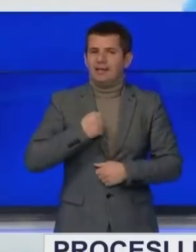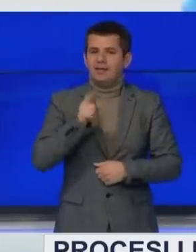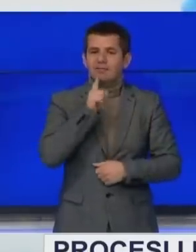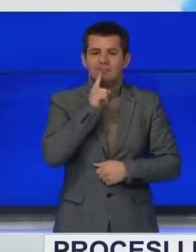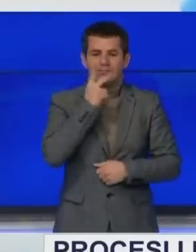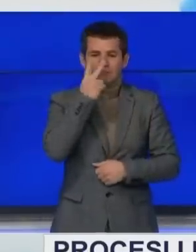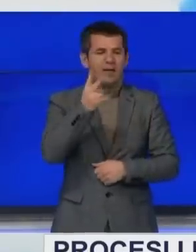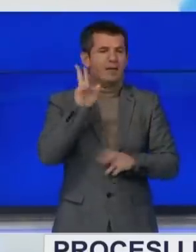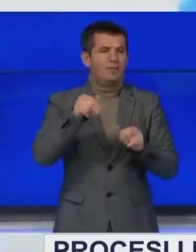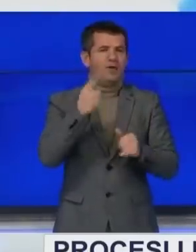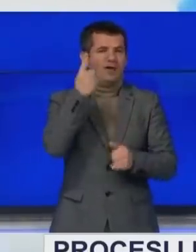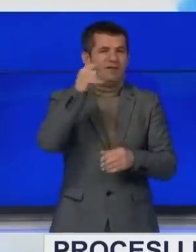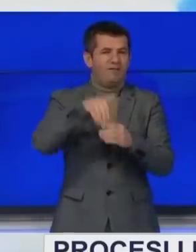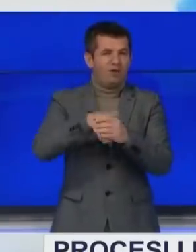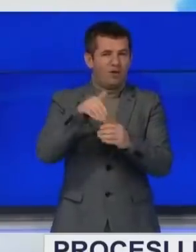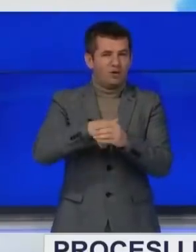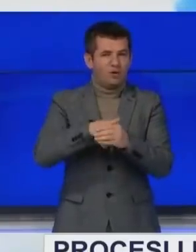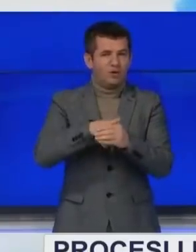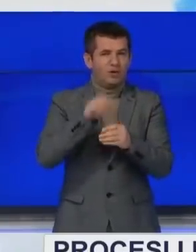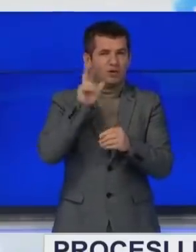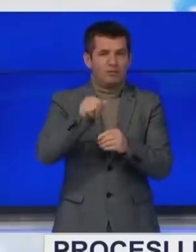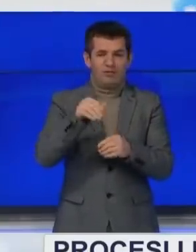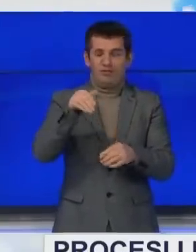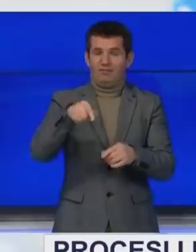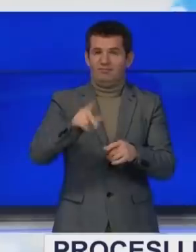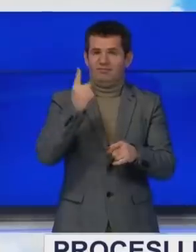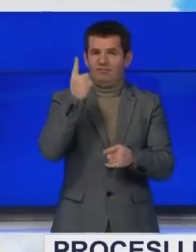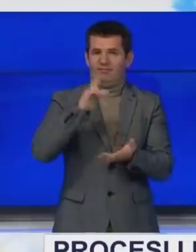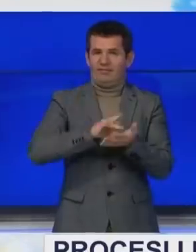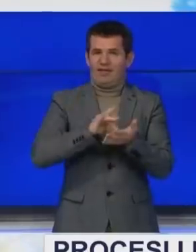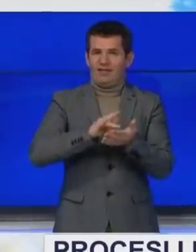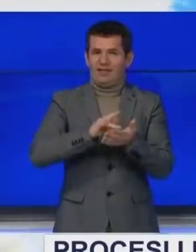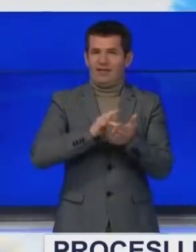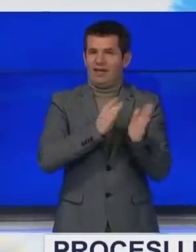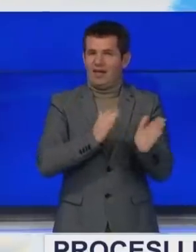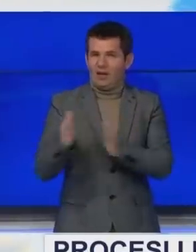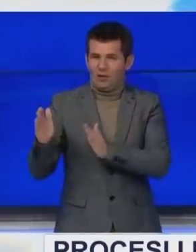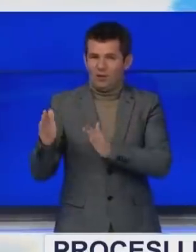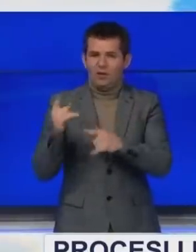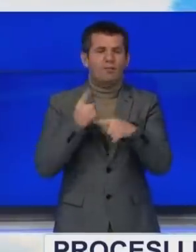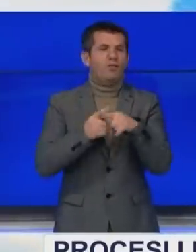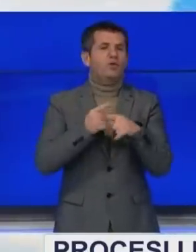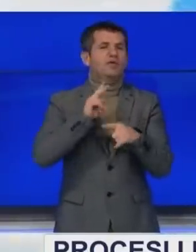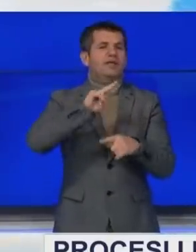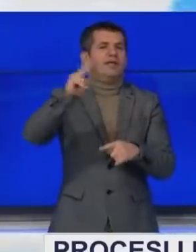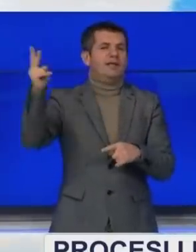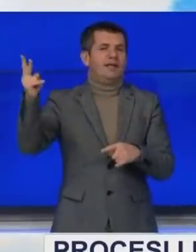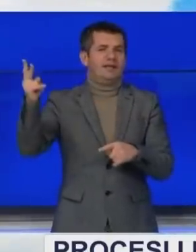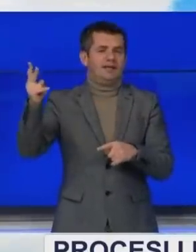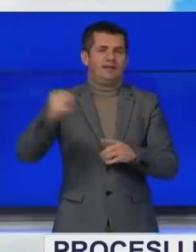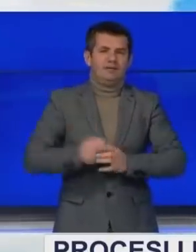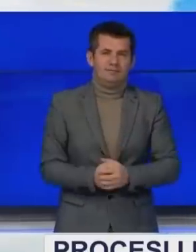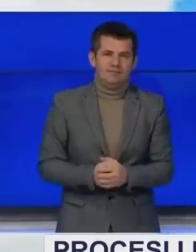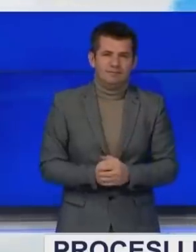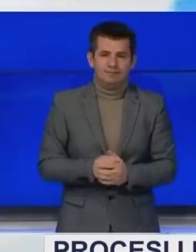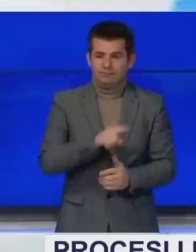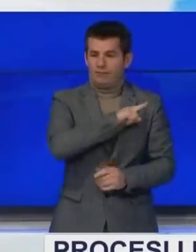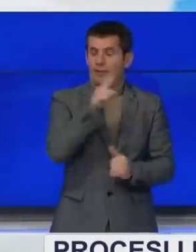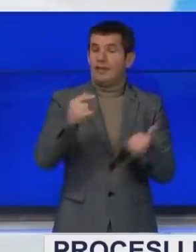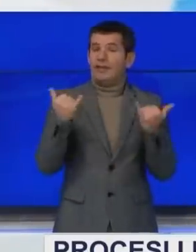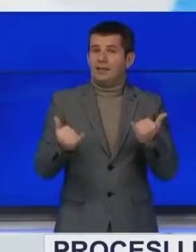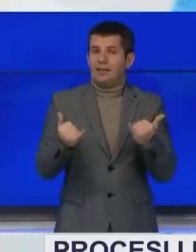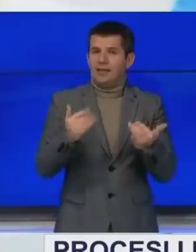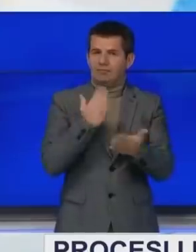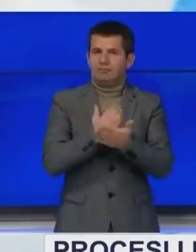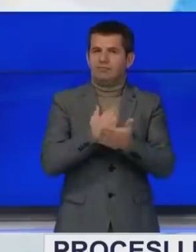ka rraste kërë ndonje votuaz, ka marë pjesë në votim në vendvotimën e ti të regullë, por edhe në vendvotimin me kosht. Pra, dheri më tani është